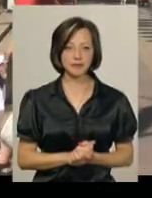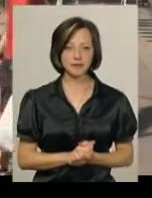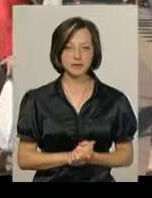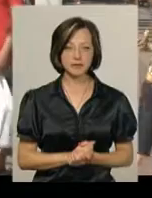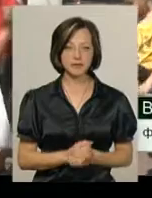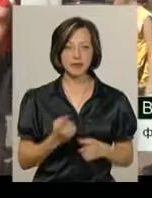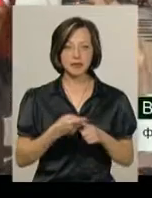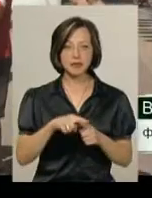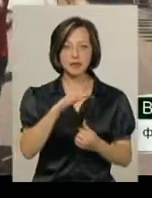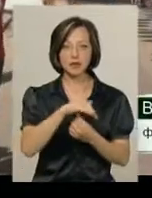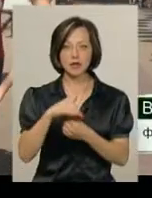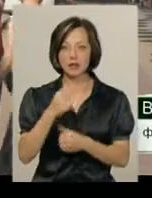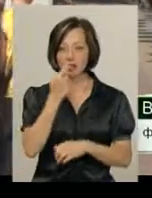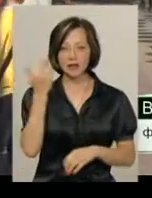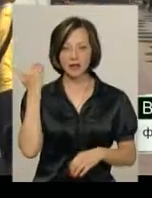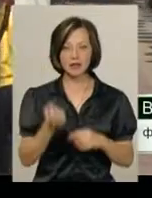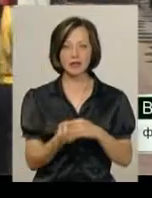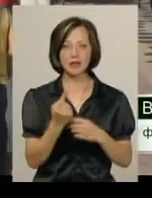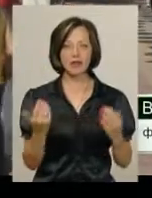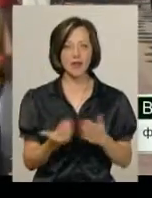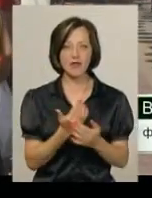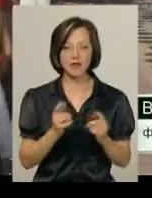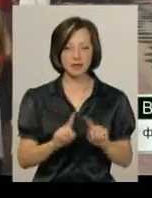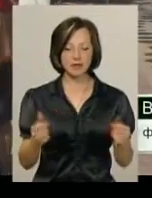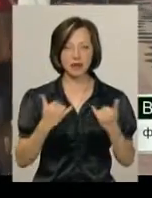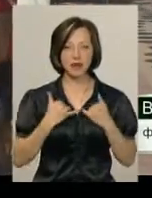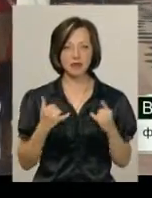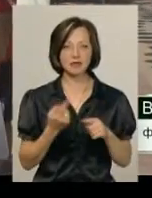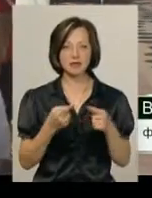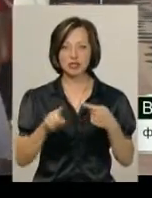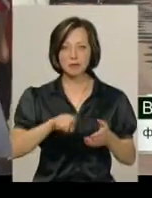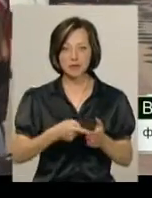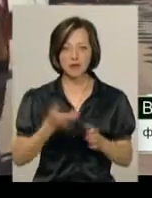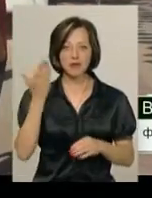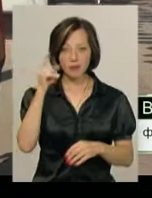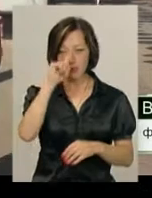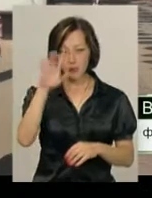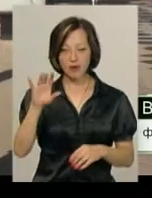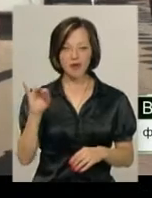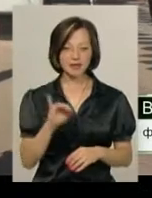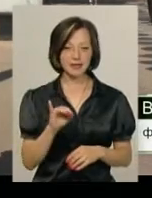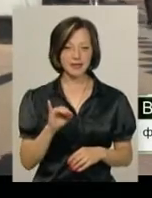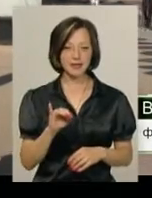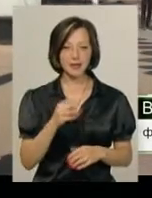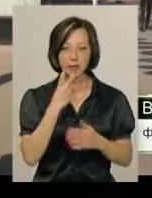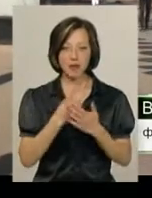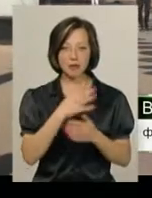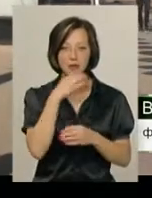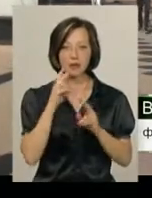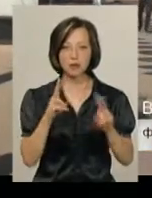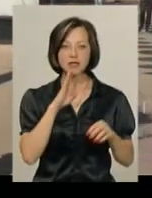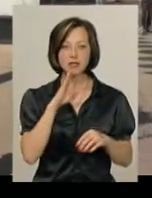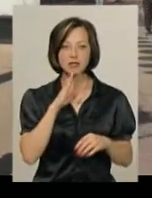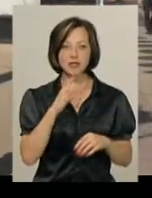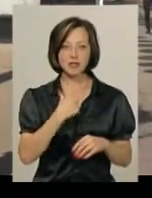«Сезон такий недавно з'явилися і це якась така нова штука для нас, яка в принципі в інших містах вже доволі популярна і я так бачу, що багато хто з